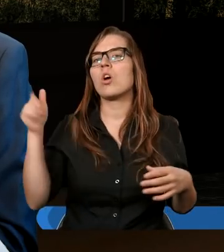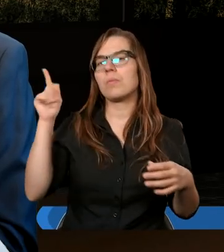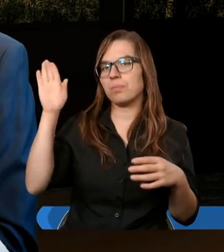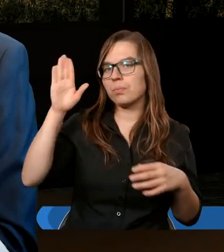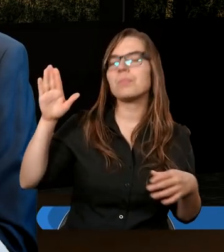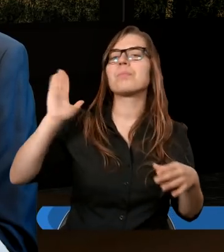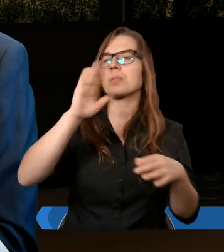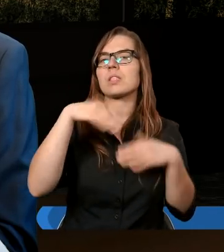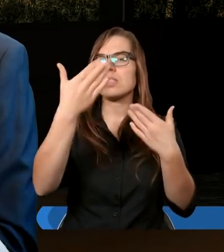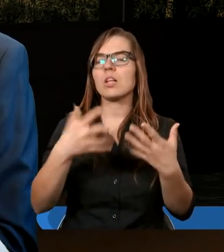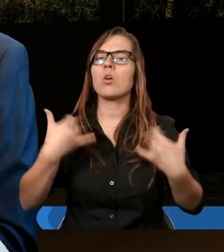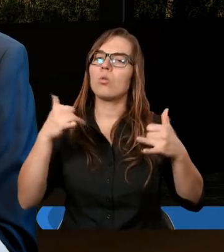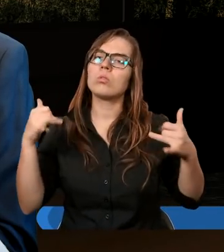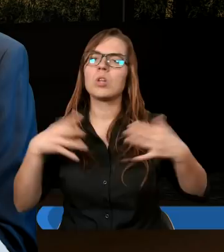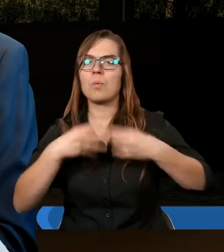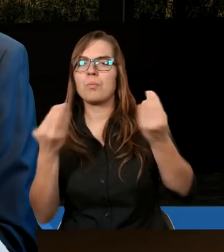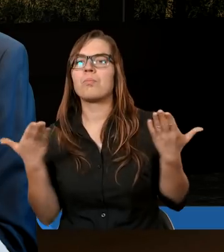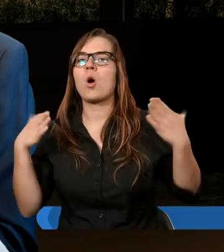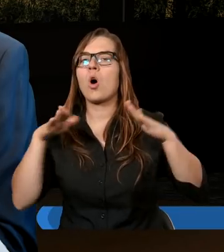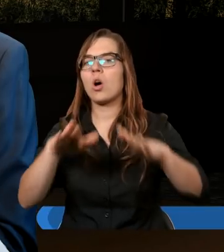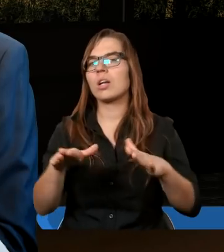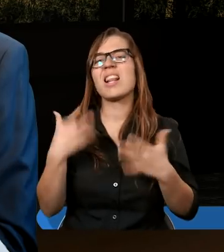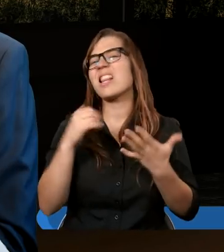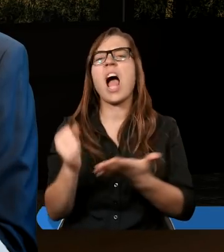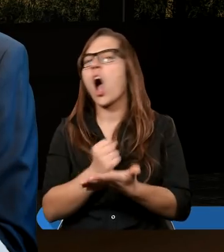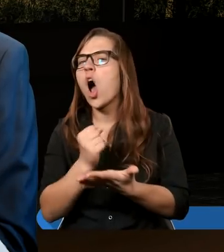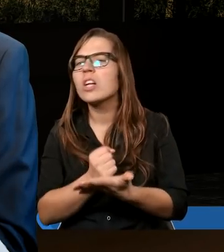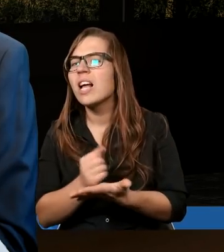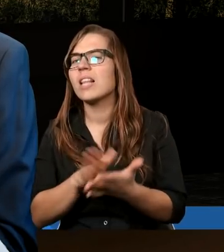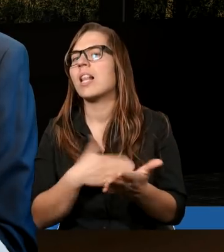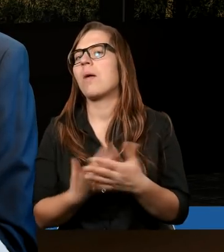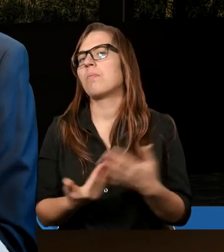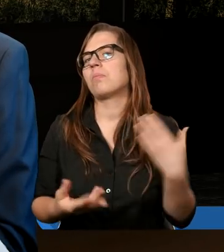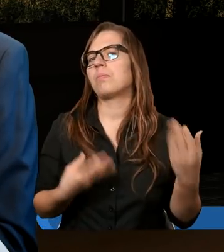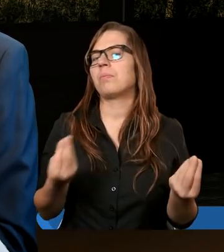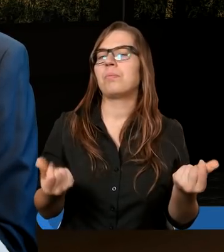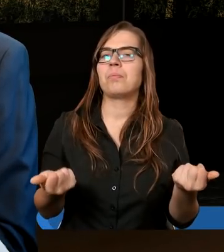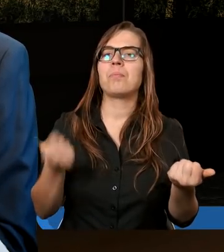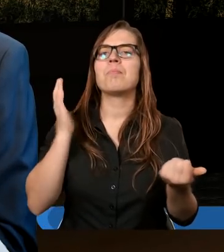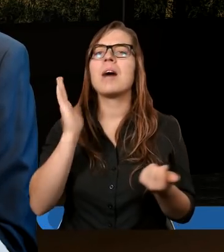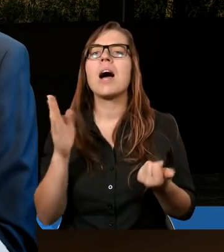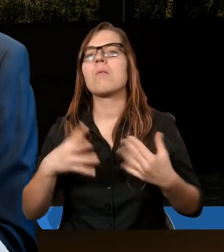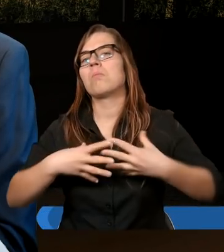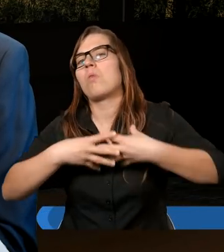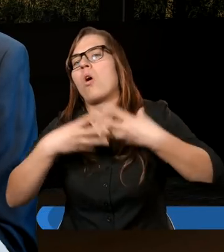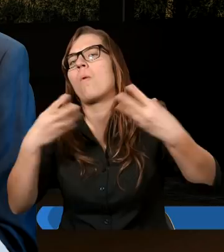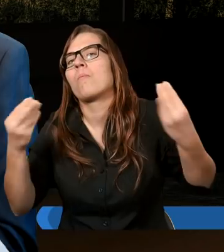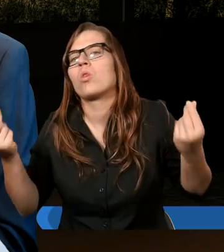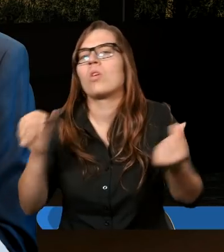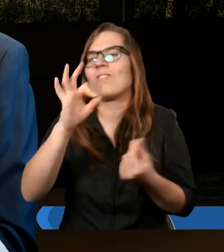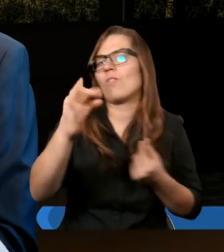będę ci różnorako błogosławił. Może niekoniecznie, że będziesz pomnożyć